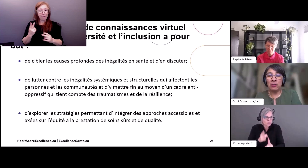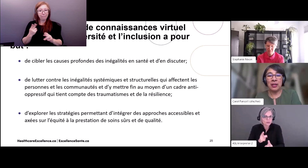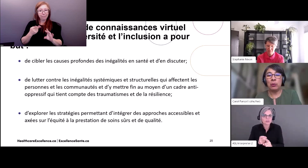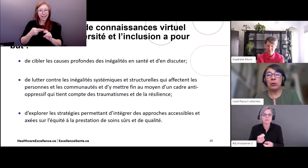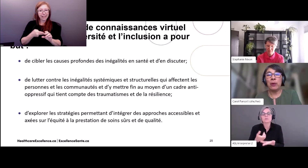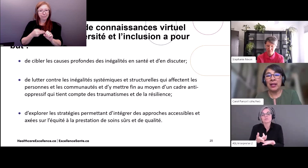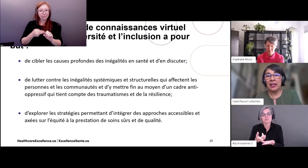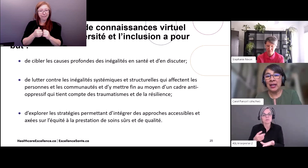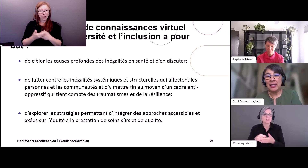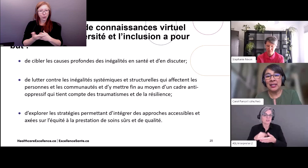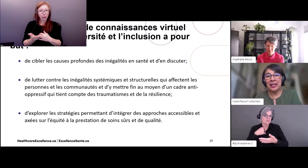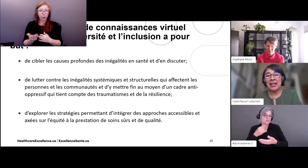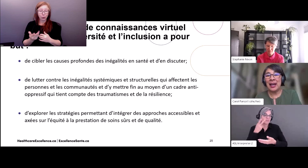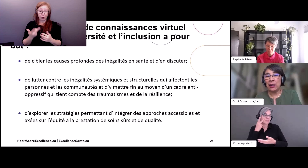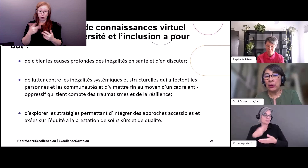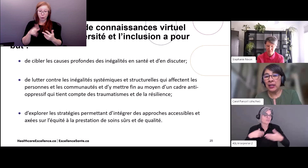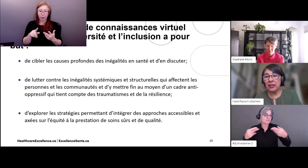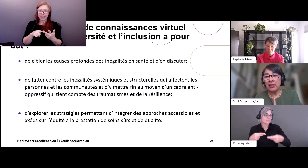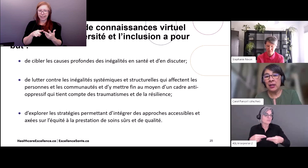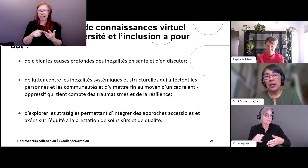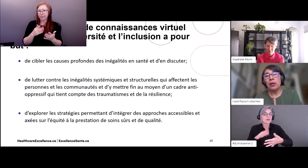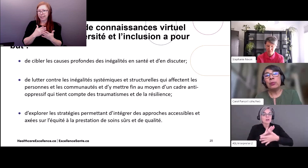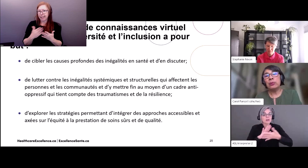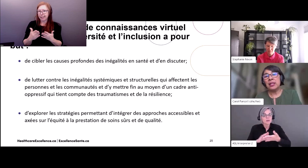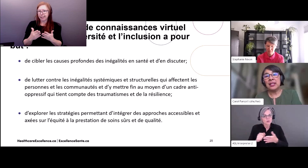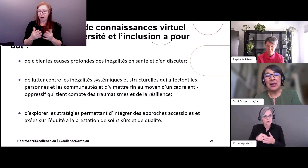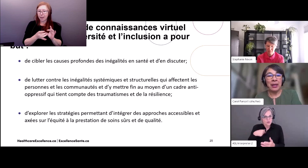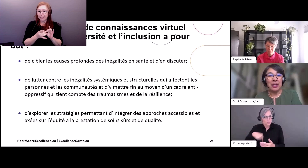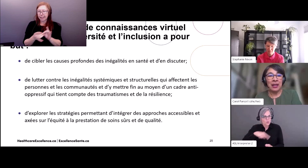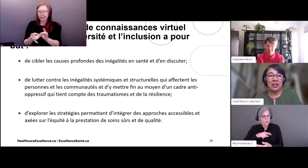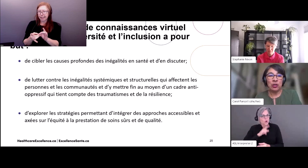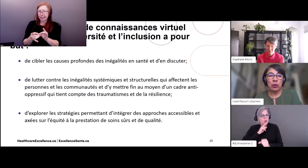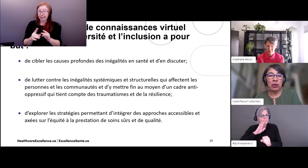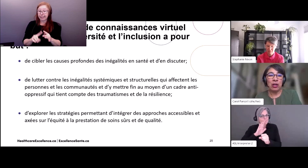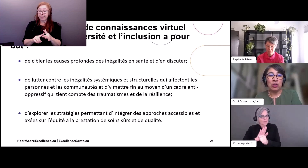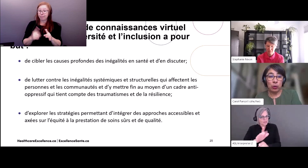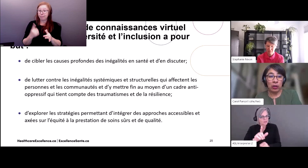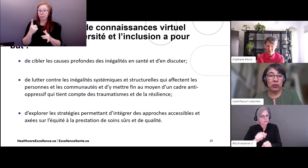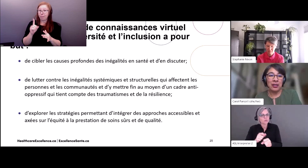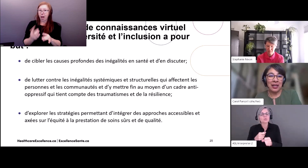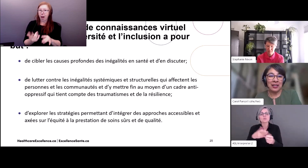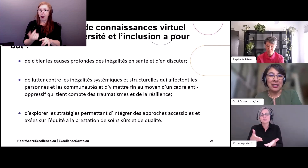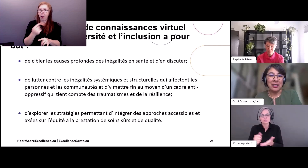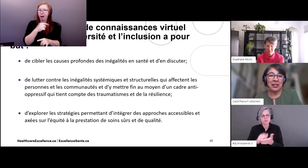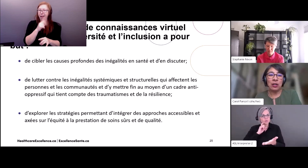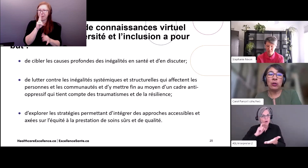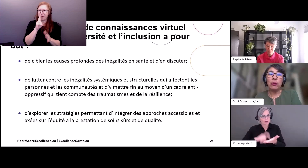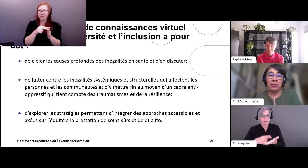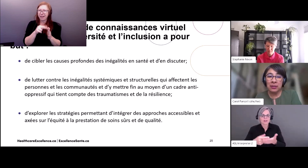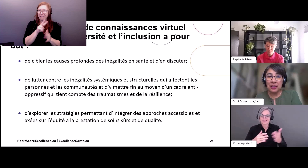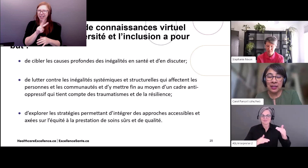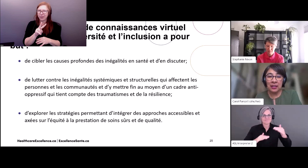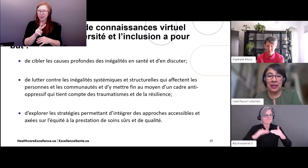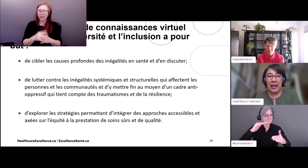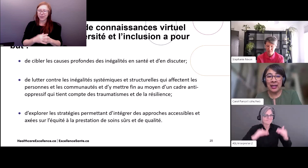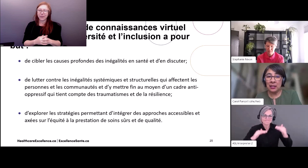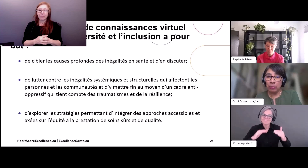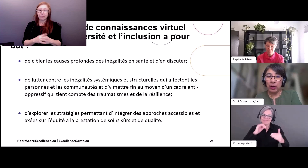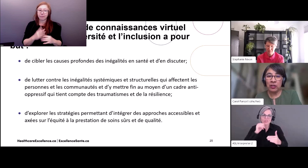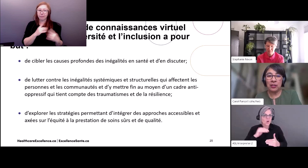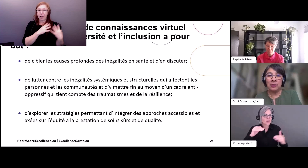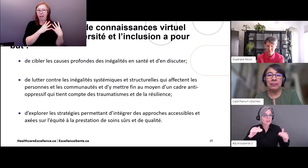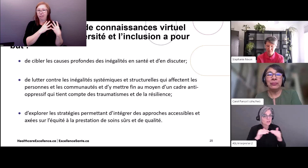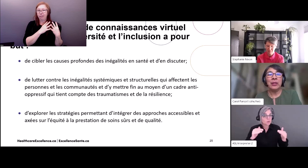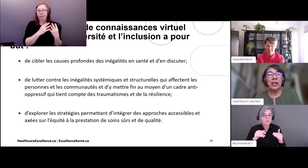tirés des sessions précédentes. Nous reconnaissons l'équité à travers des lentilles